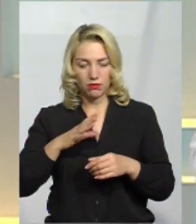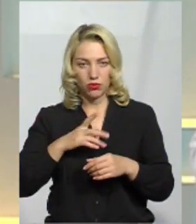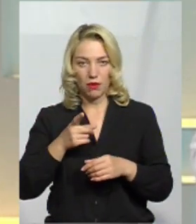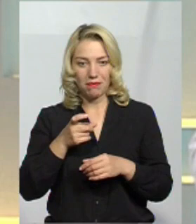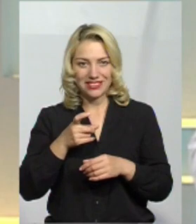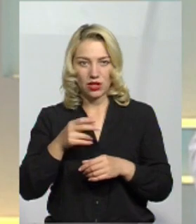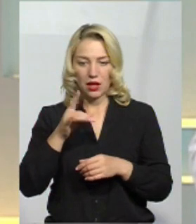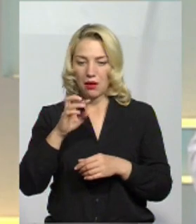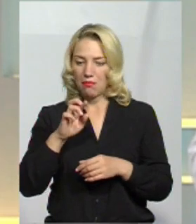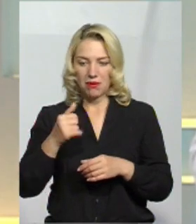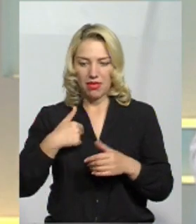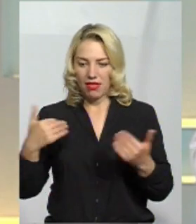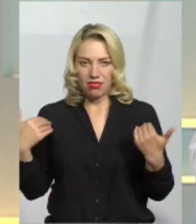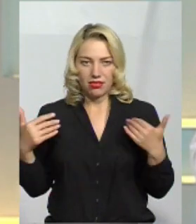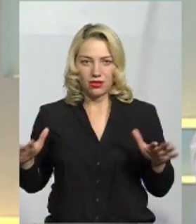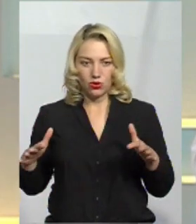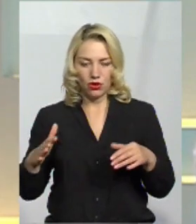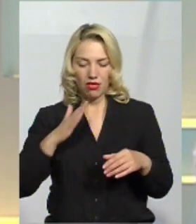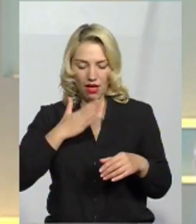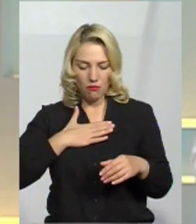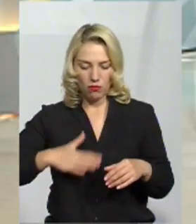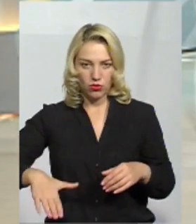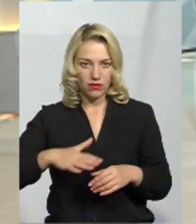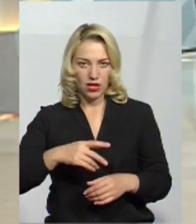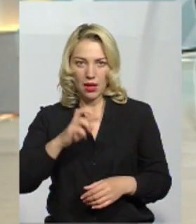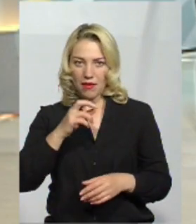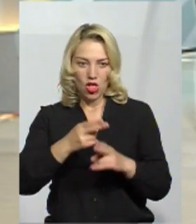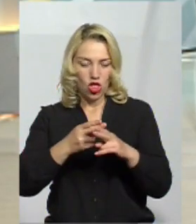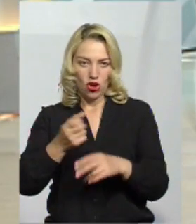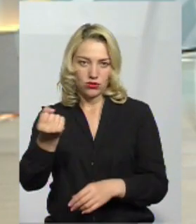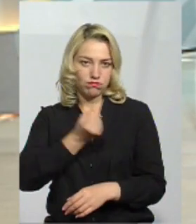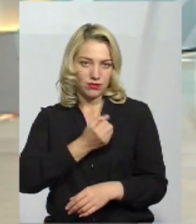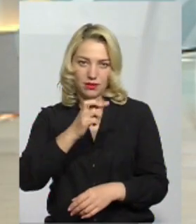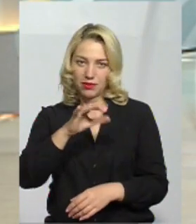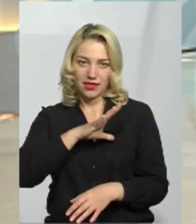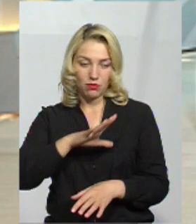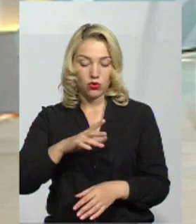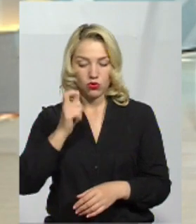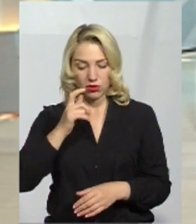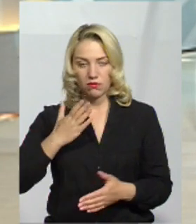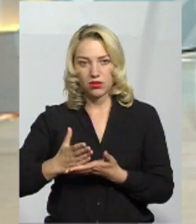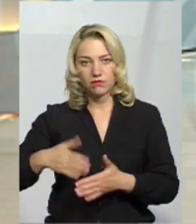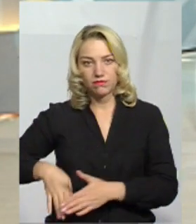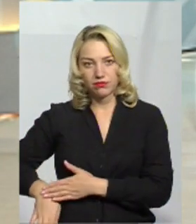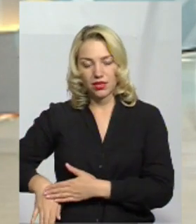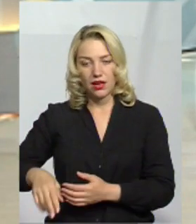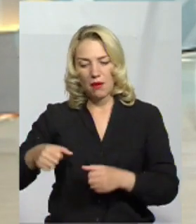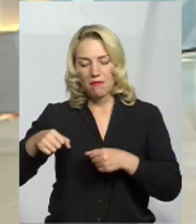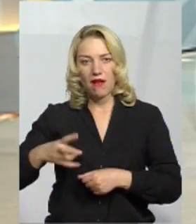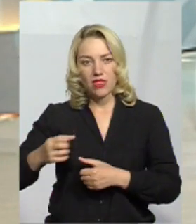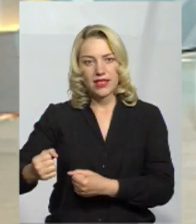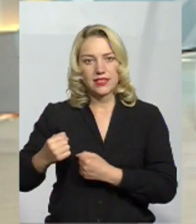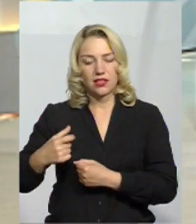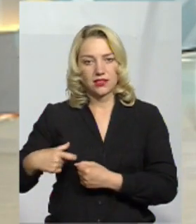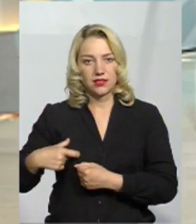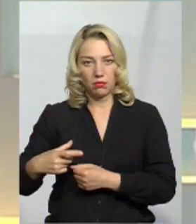пістолет, до мене би ніхто не чіпав, і на моєм подір'ї на мене з ножом не кидався. От і все. Українець повинен мати право на захист. Ви